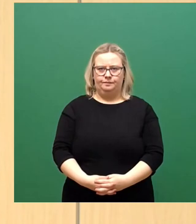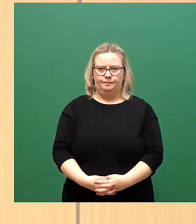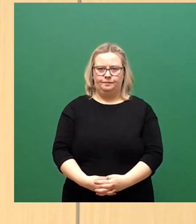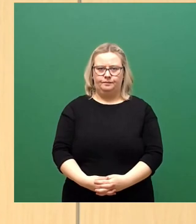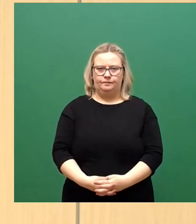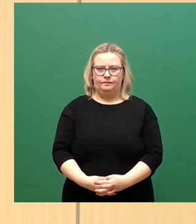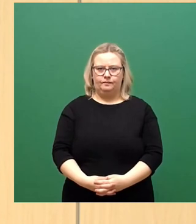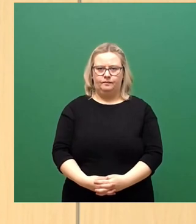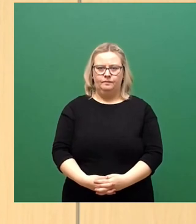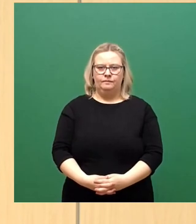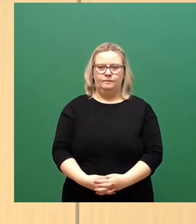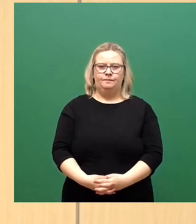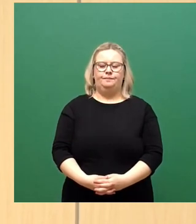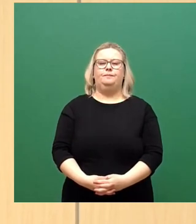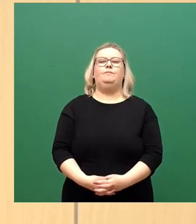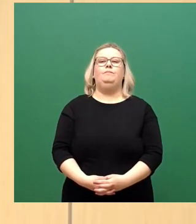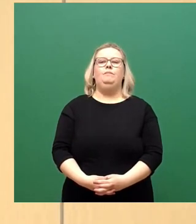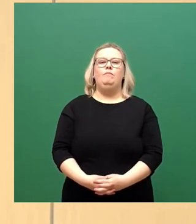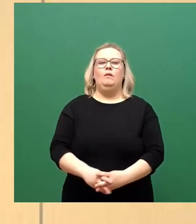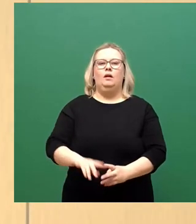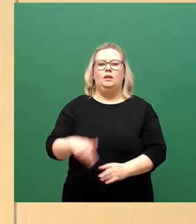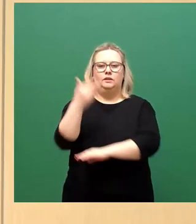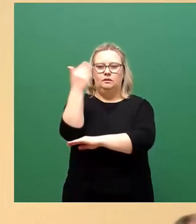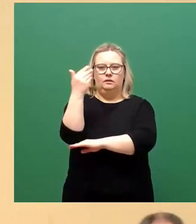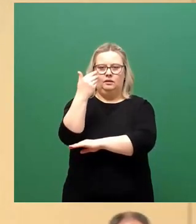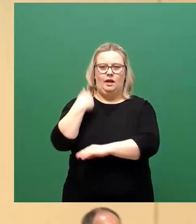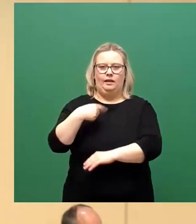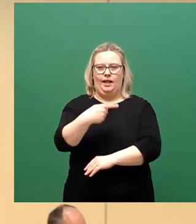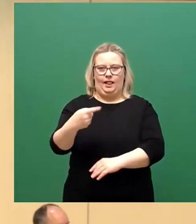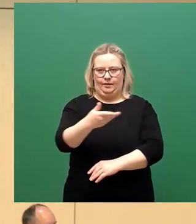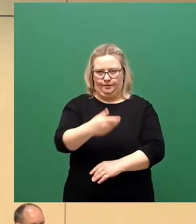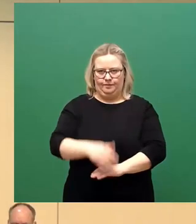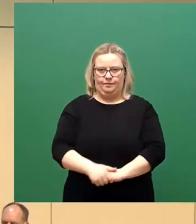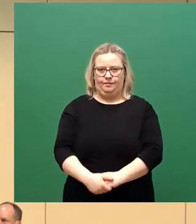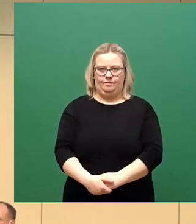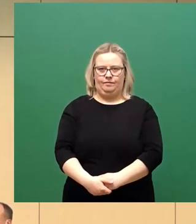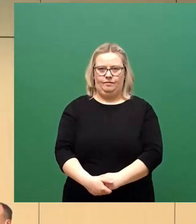So, die nächsten Wortmeldungen, Herr Gielke, Herr Dietze und dann Herr Wutz.